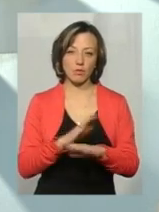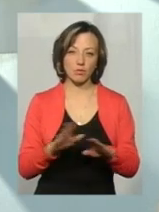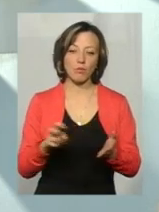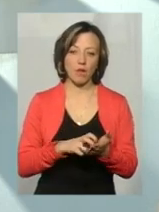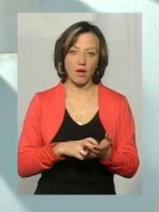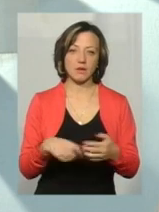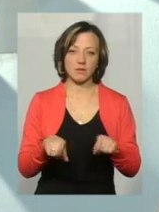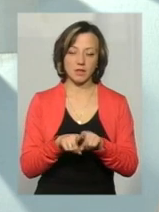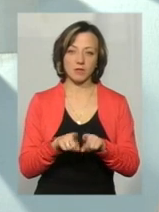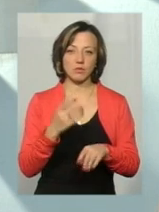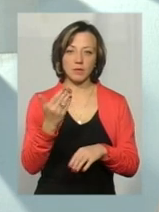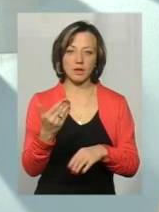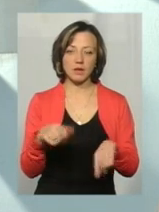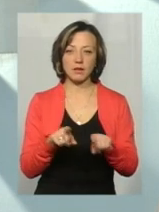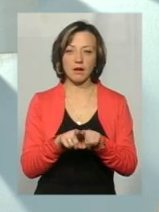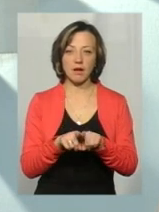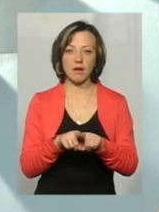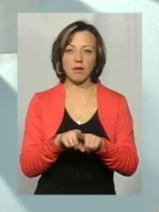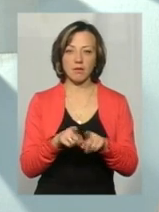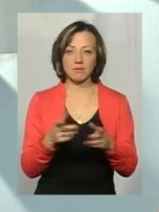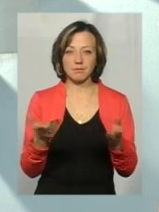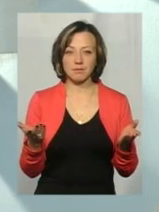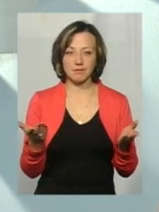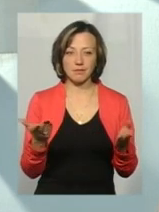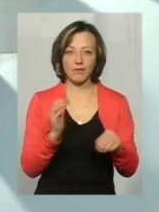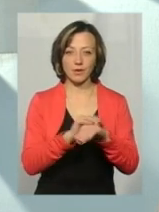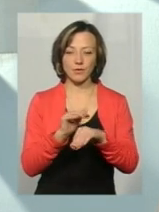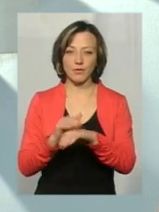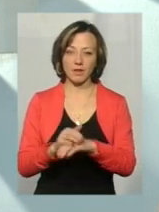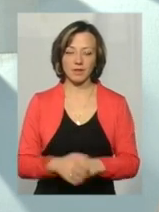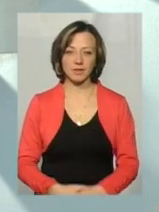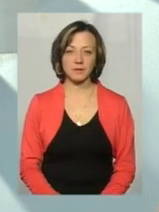і боялися, все ж таки, щоб їхня така карма фіксувалася.